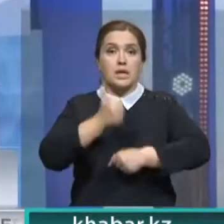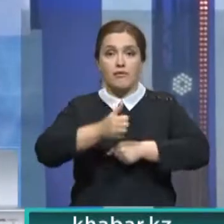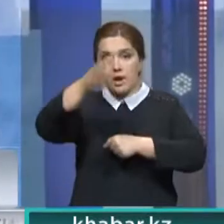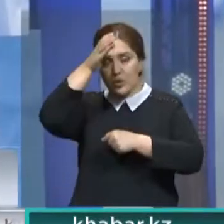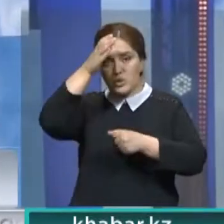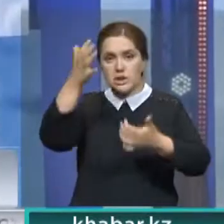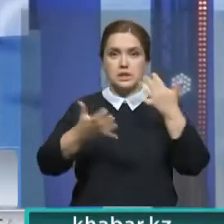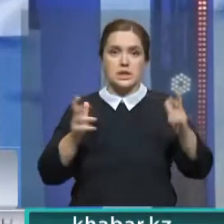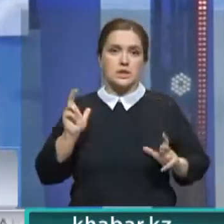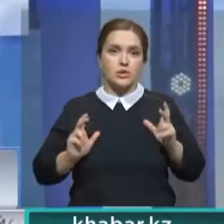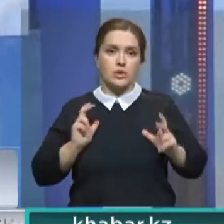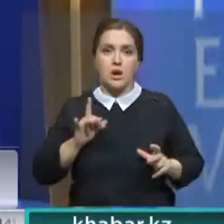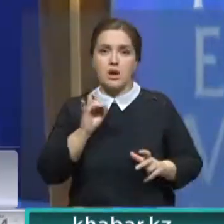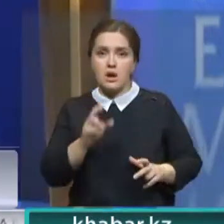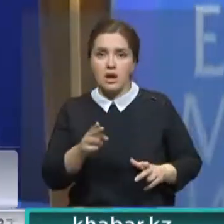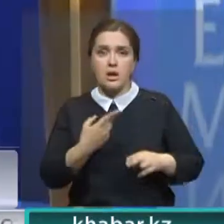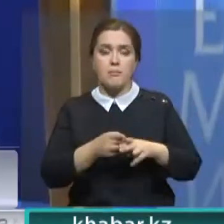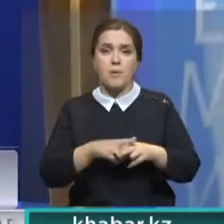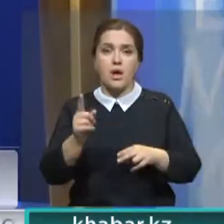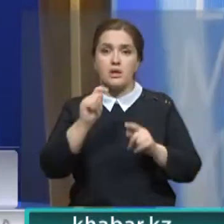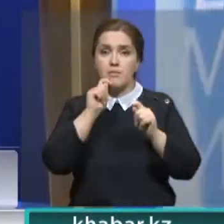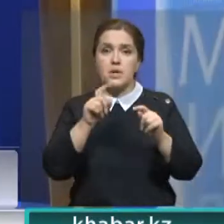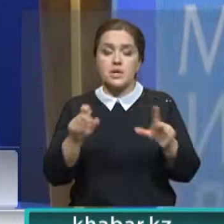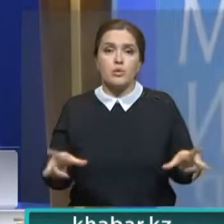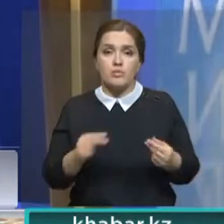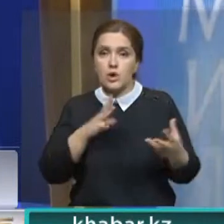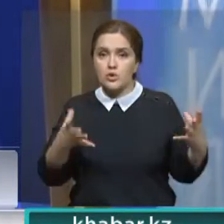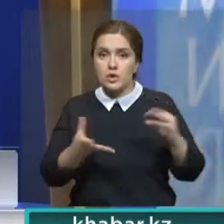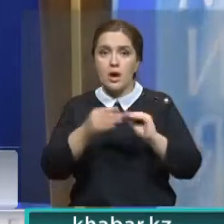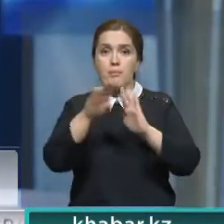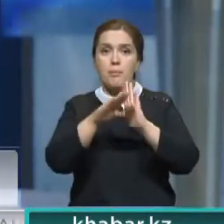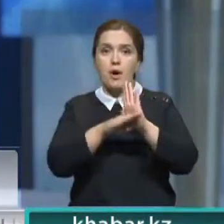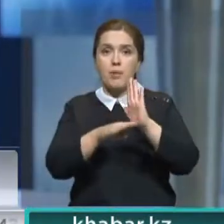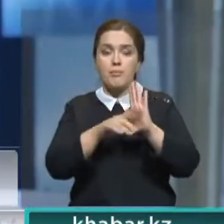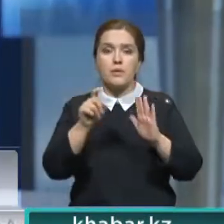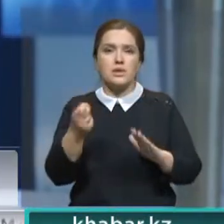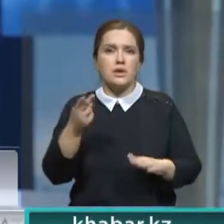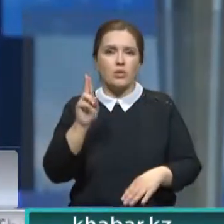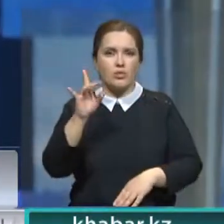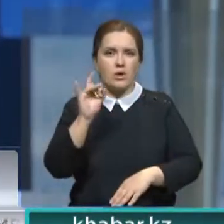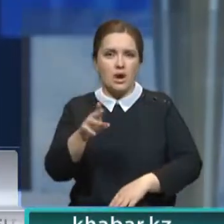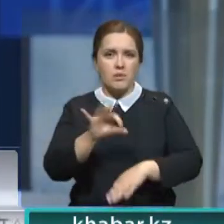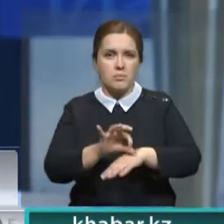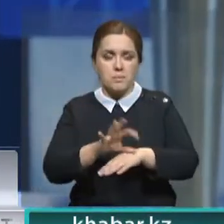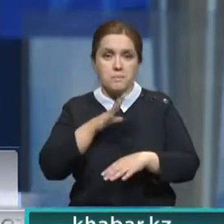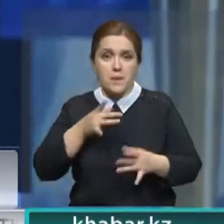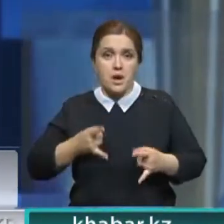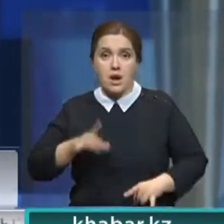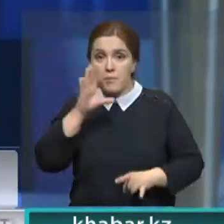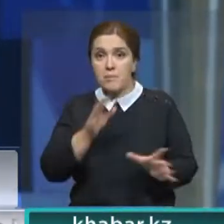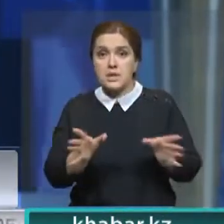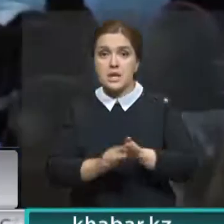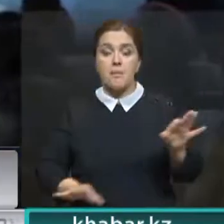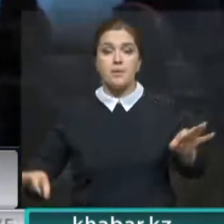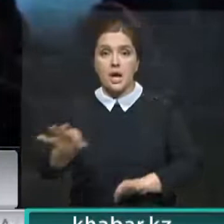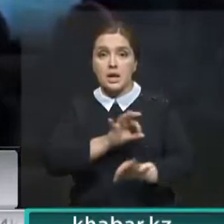-исследовательского института онкологии и радиологии награждена за успешный результат программы по онкофертильности. Это совместный проект наших